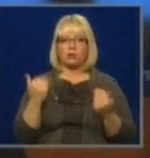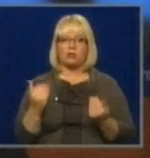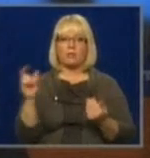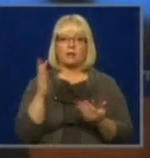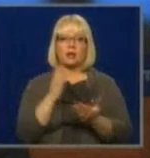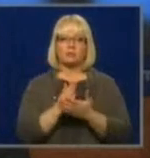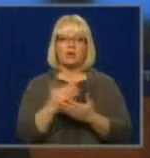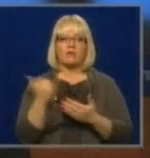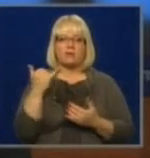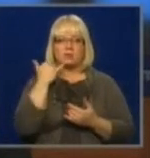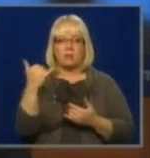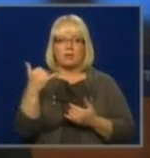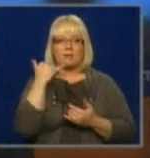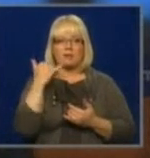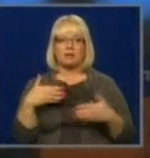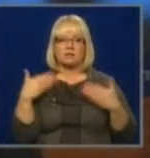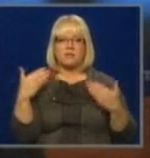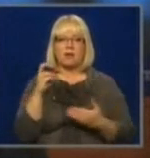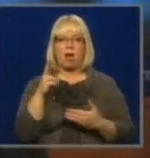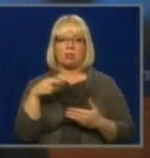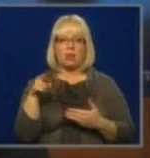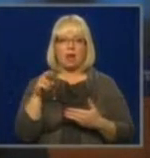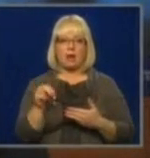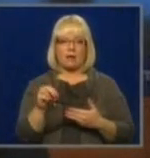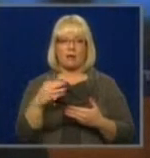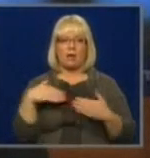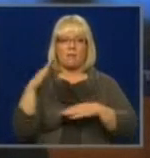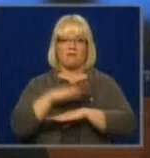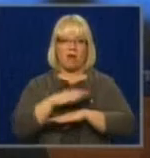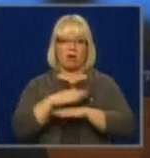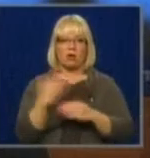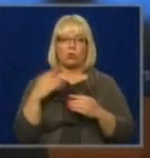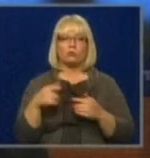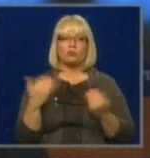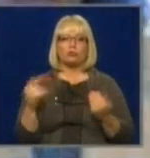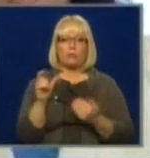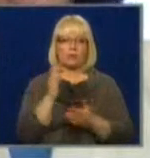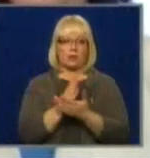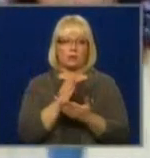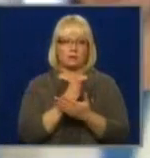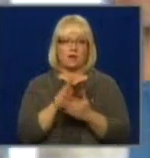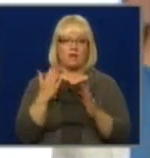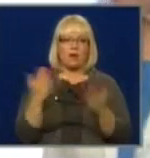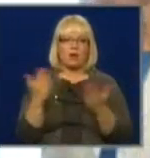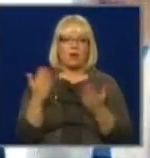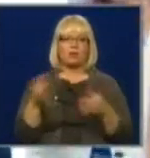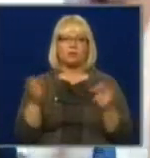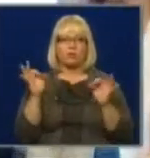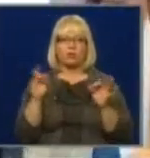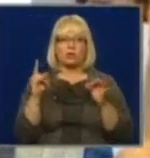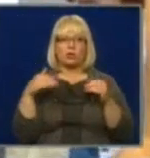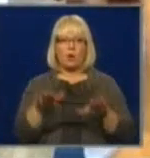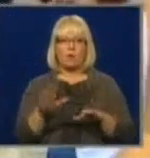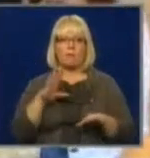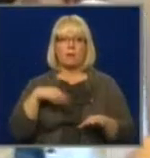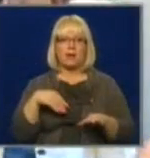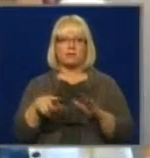Esmu ar Madara sazinājies pa telefonu. Sveik, Madara! Labi, pakarā ar ne? Kur tu šobrīd atrodies un vai ir jau kas būtisks nolēmts